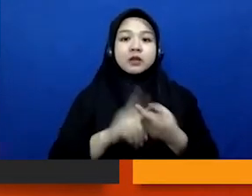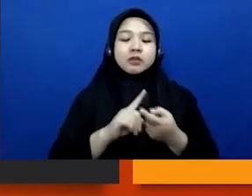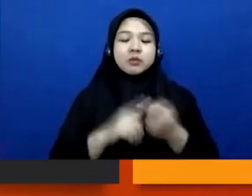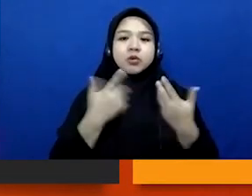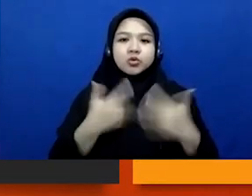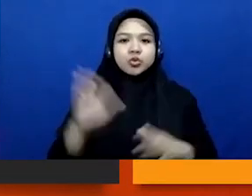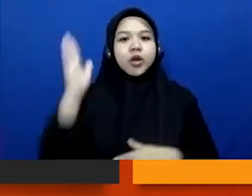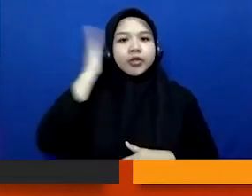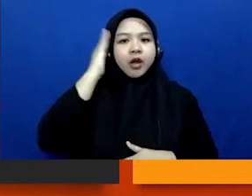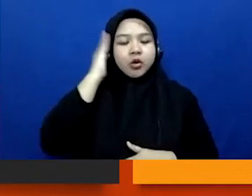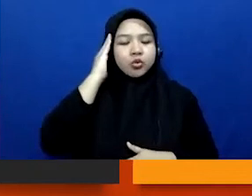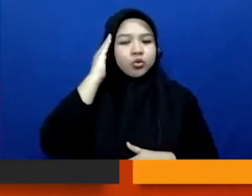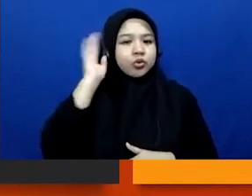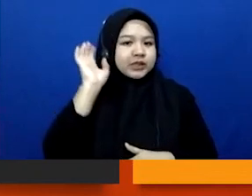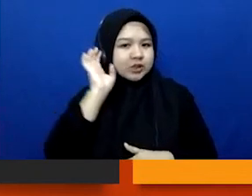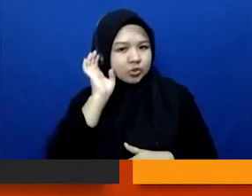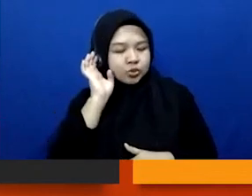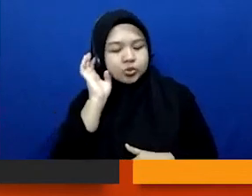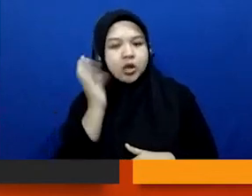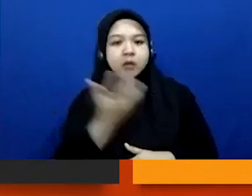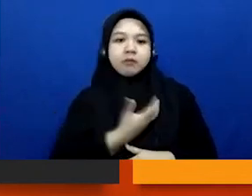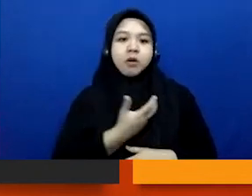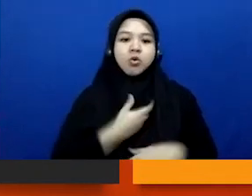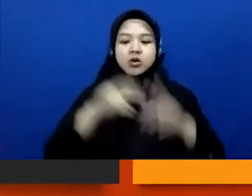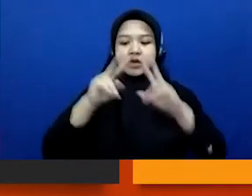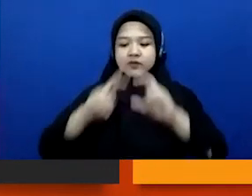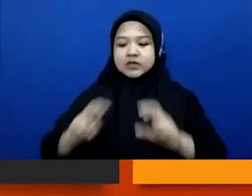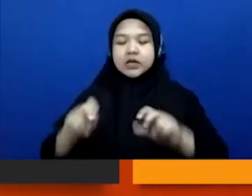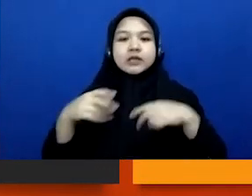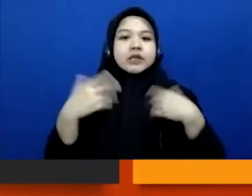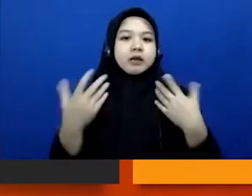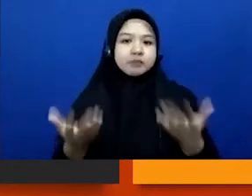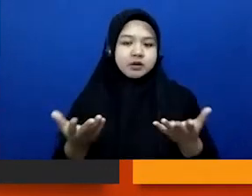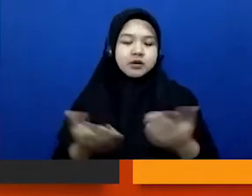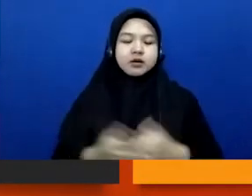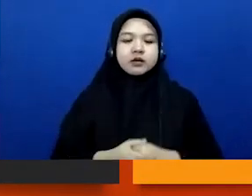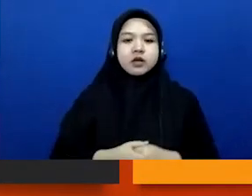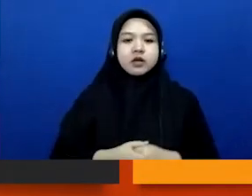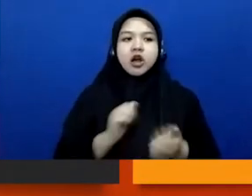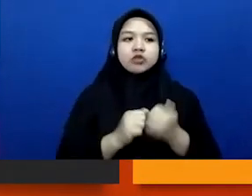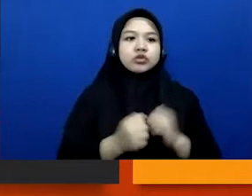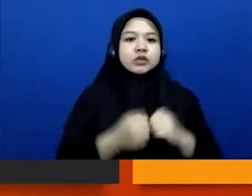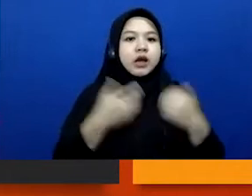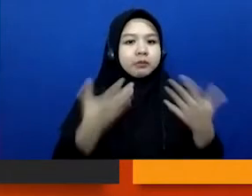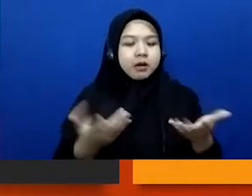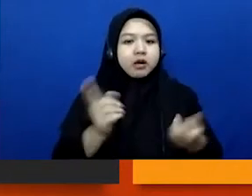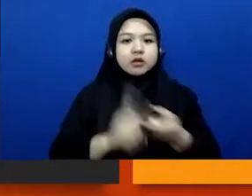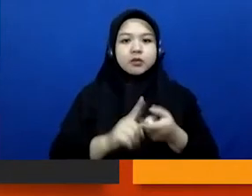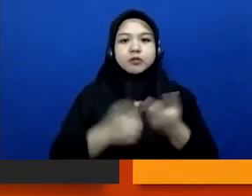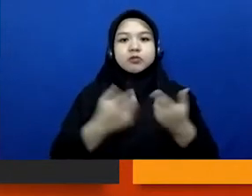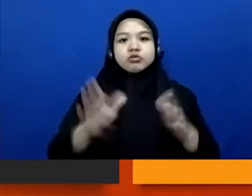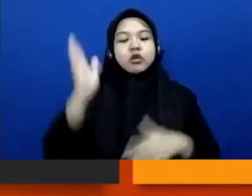tahu nih isu yang mau diinvestigasi apa gitu kan kasusnya apa teman-teman sudah tahu